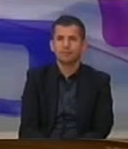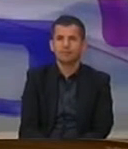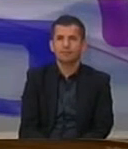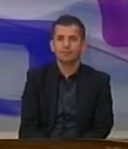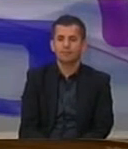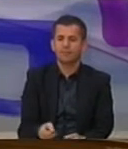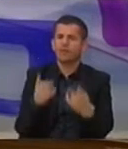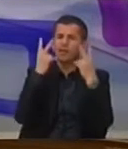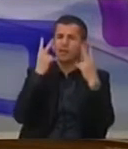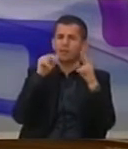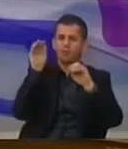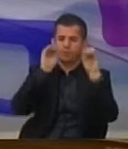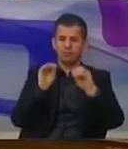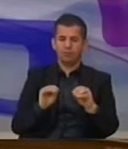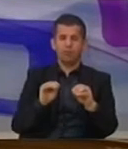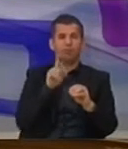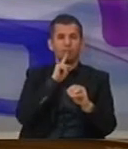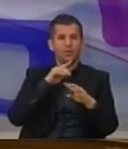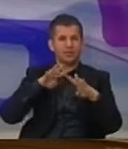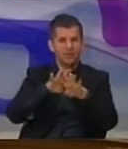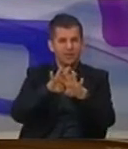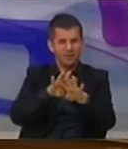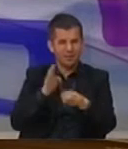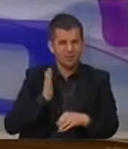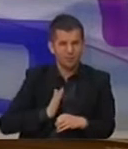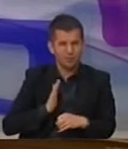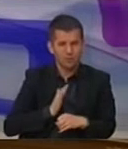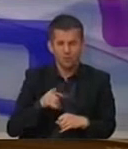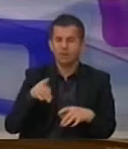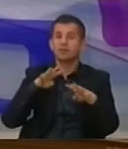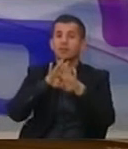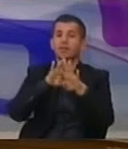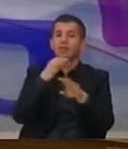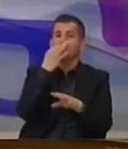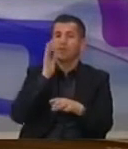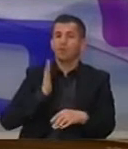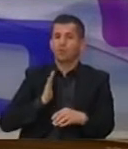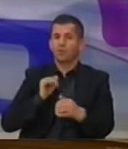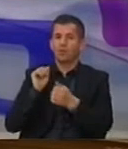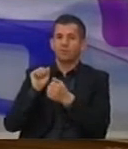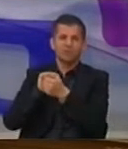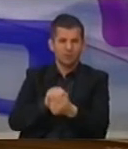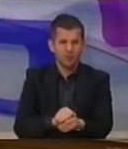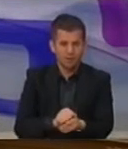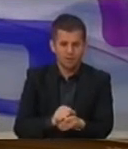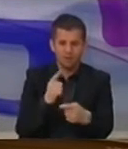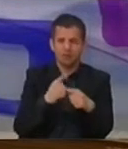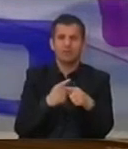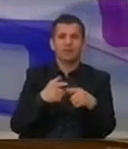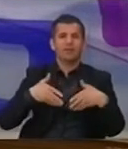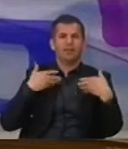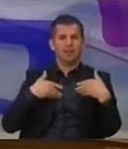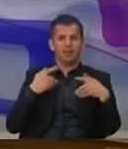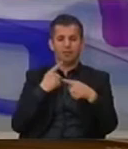Prioritet janë hartimi dhe miratimi strategjisë e kulturës, strategjisë për trashigimin kulturore, strategjisë për rinin dhe